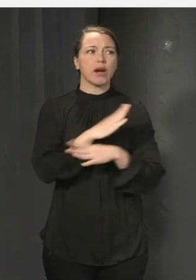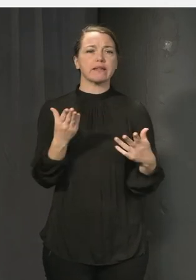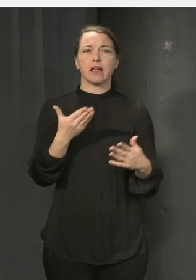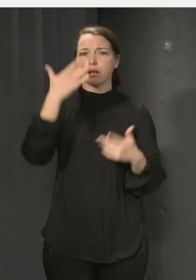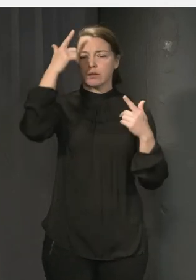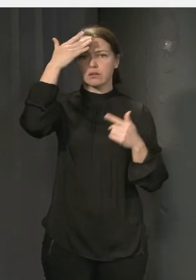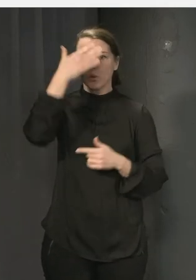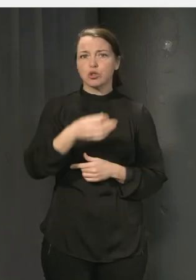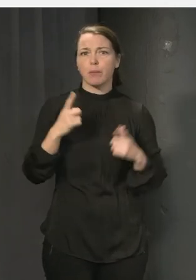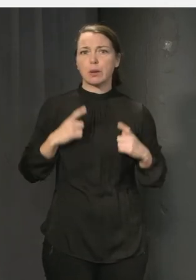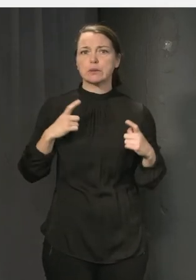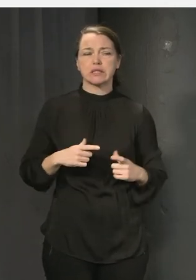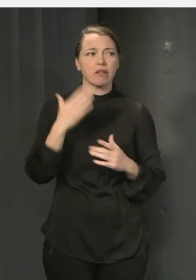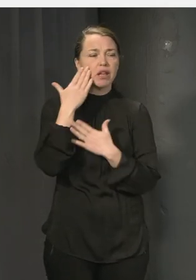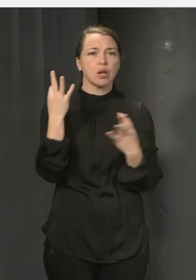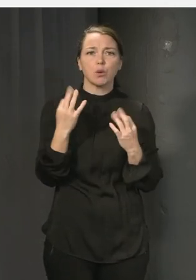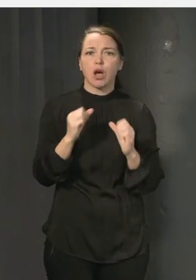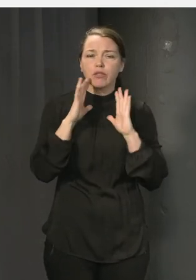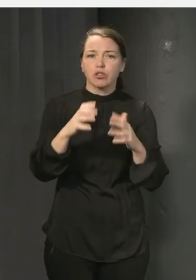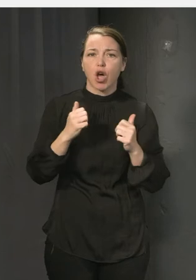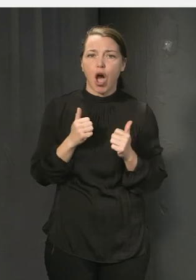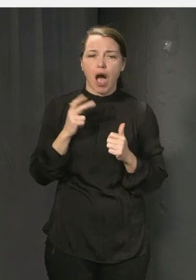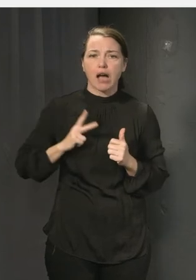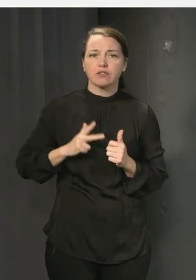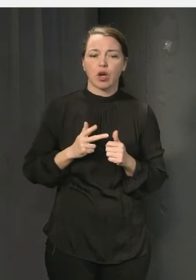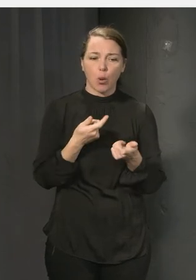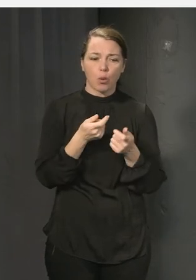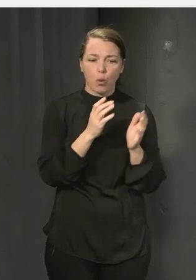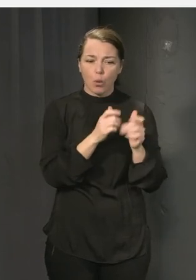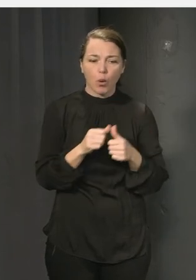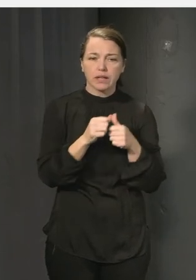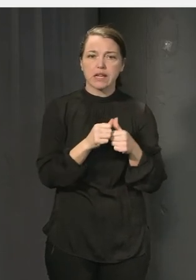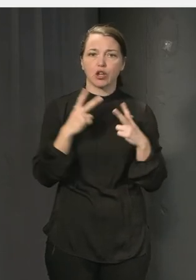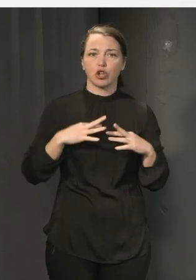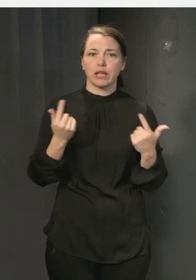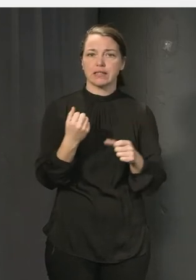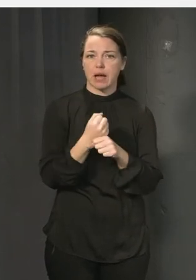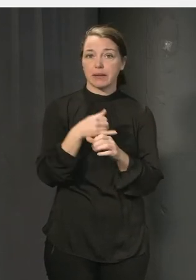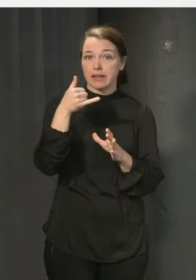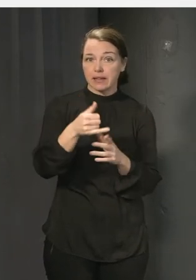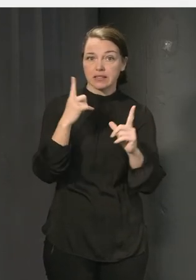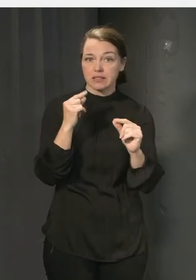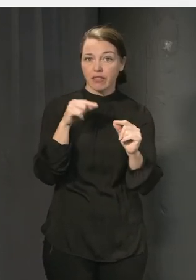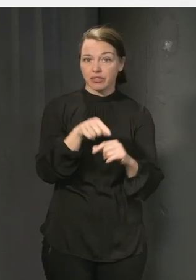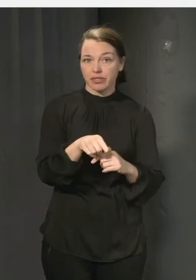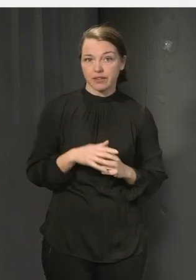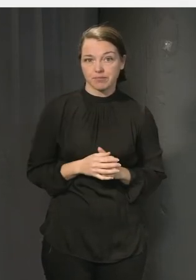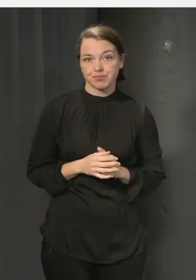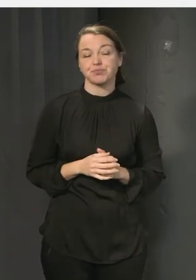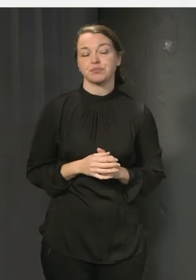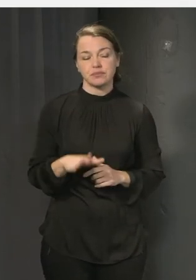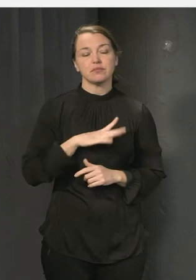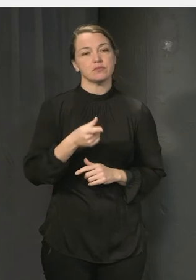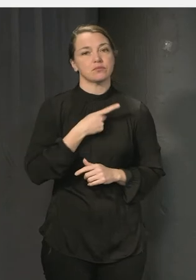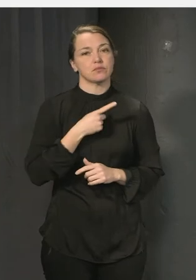kunskapen för att ta ansvar och organisera trygghetsarbetet där också. att det finns ju massor att